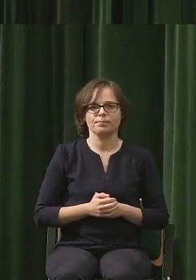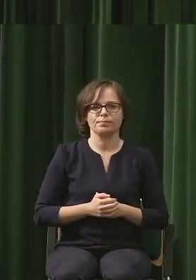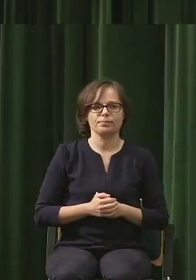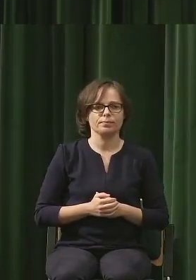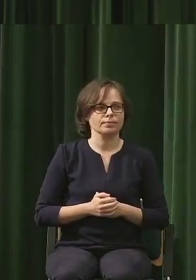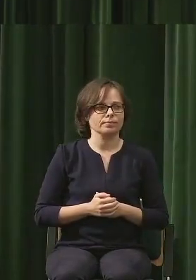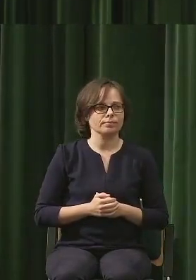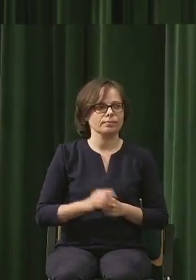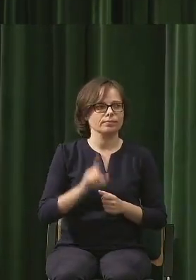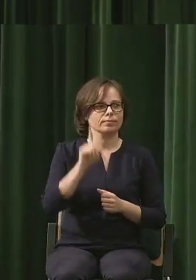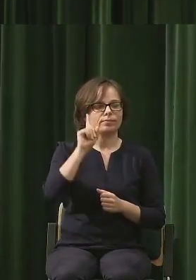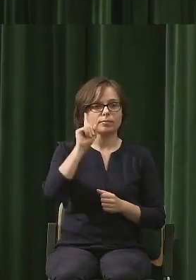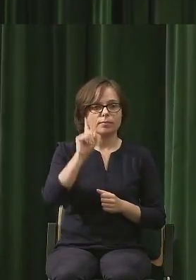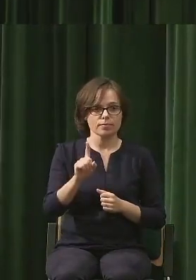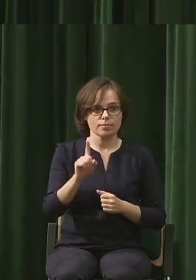mnie,